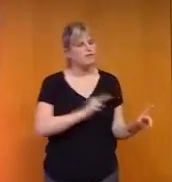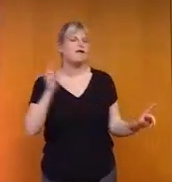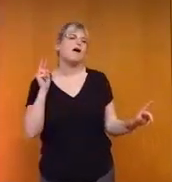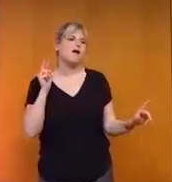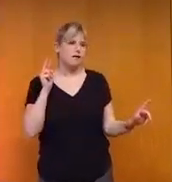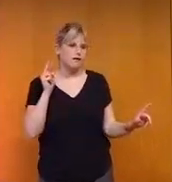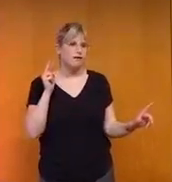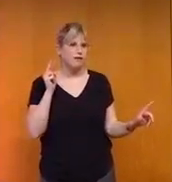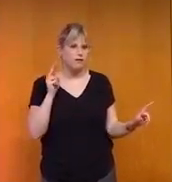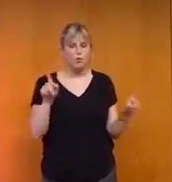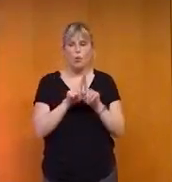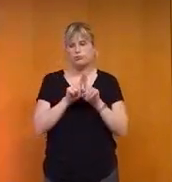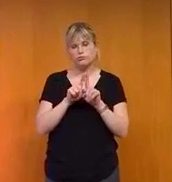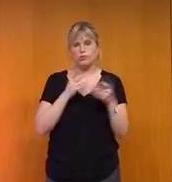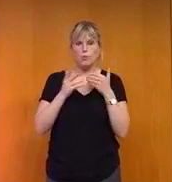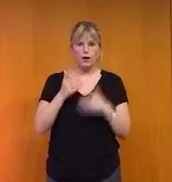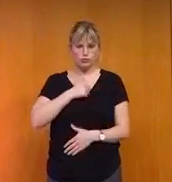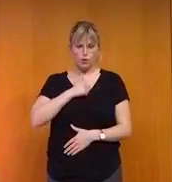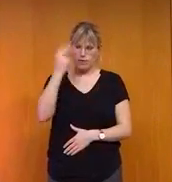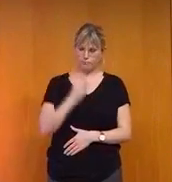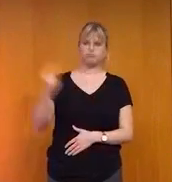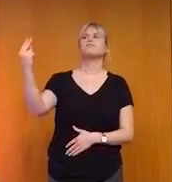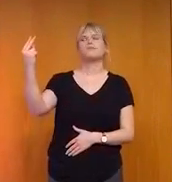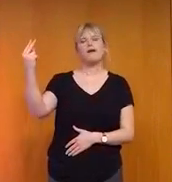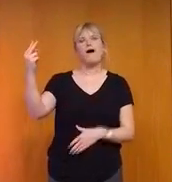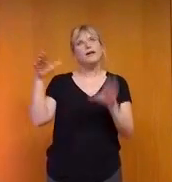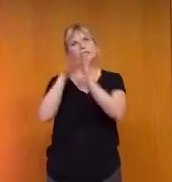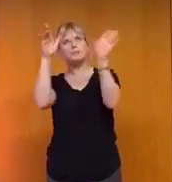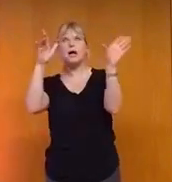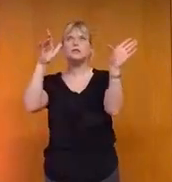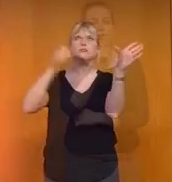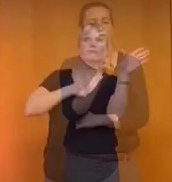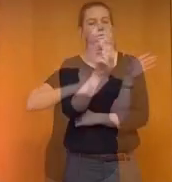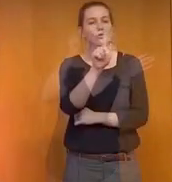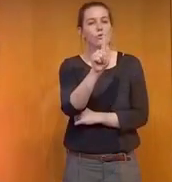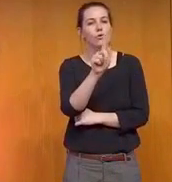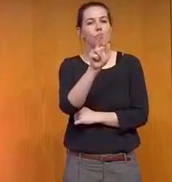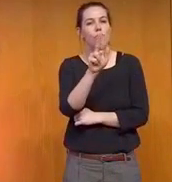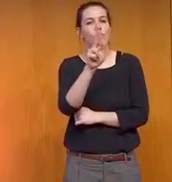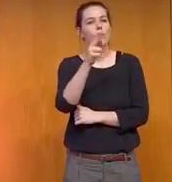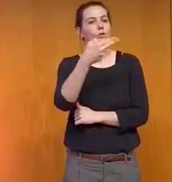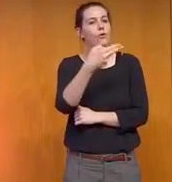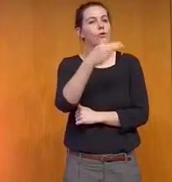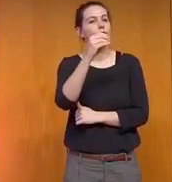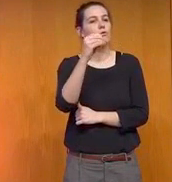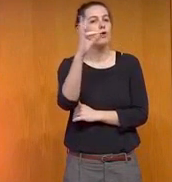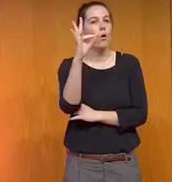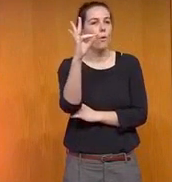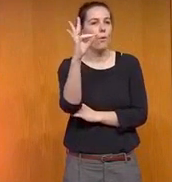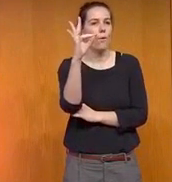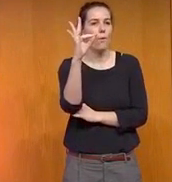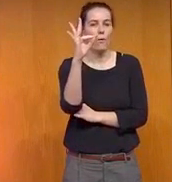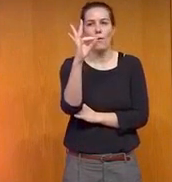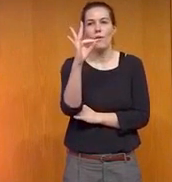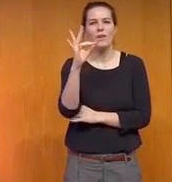par rapport à nous-mêmes, par rapport à l'image qu'on a nous-mêmes et les éventuelles difficultés qu'on rencontre. Le rire, c'est comme